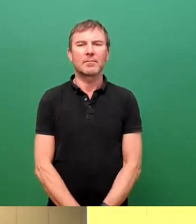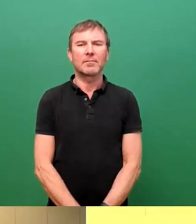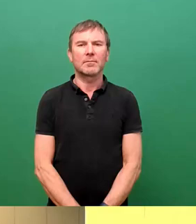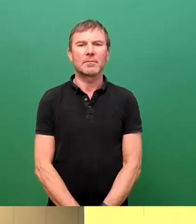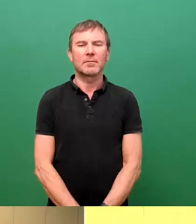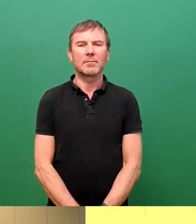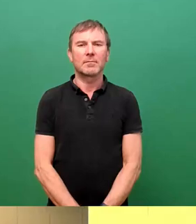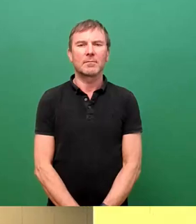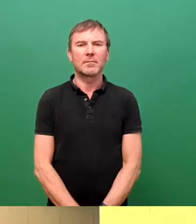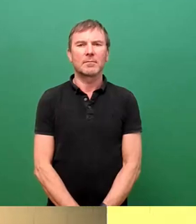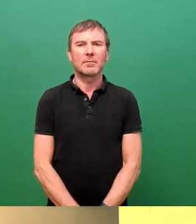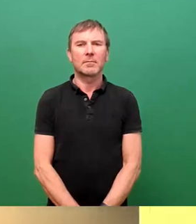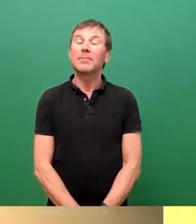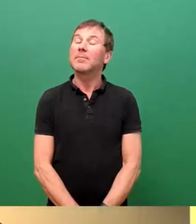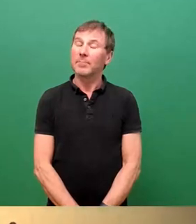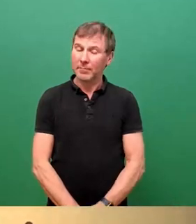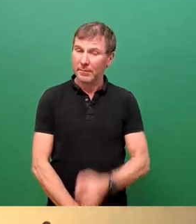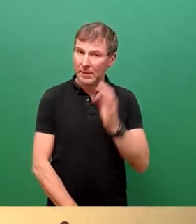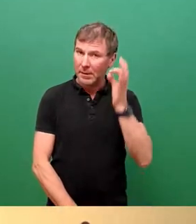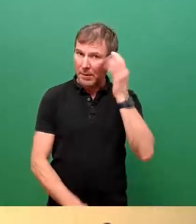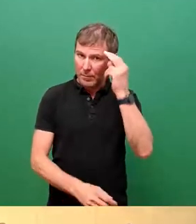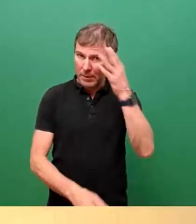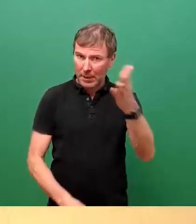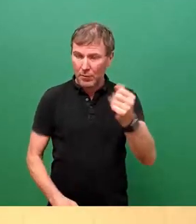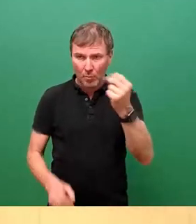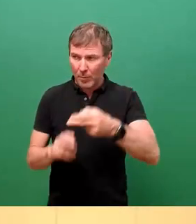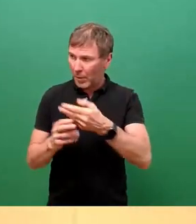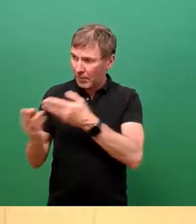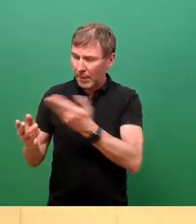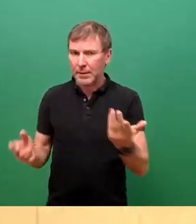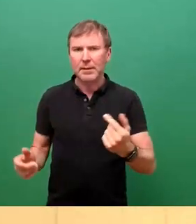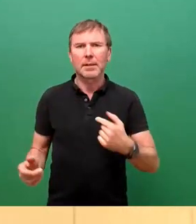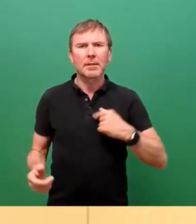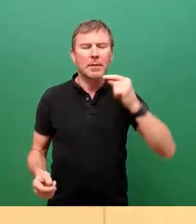Sehr geehrte Damen und Herren, lieber Herr Oberbürgermeister, kann ich das ja nochmal zusammenfassen,